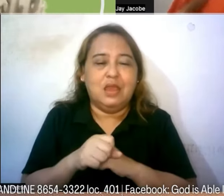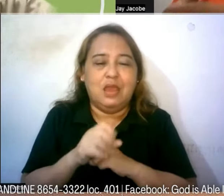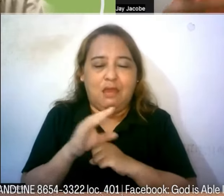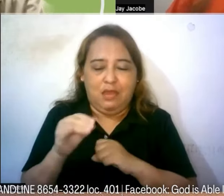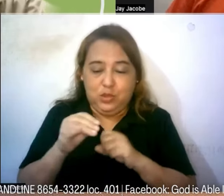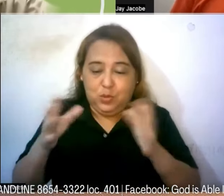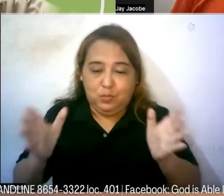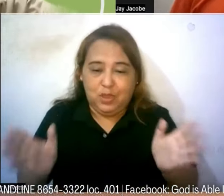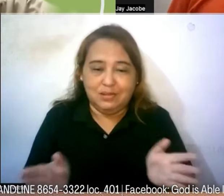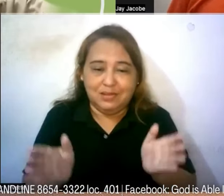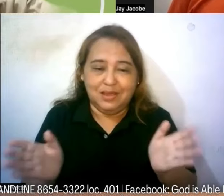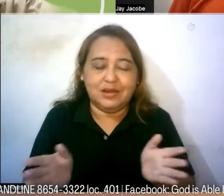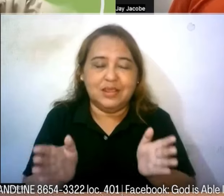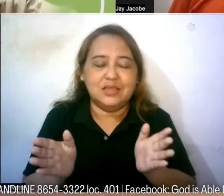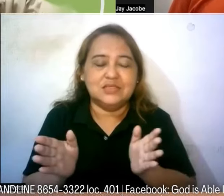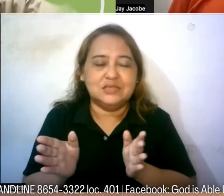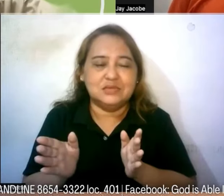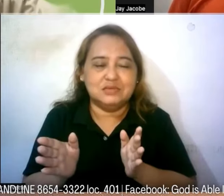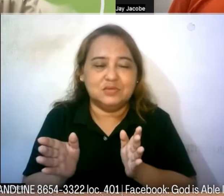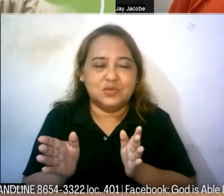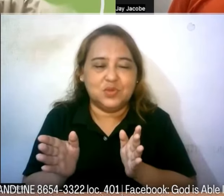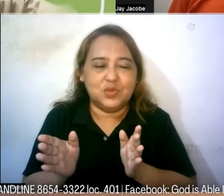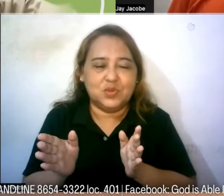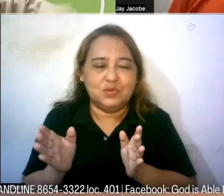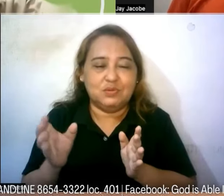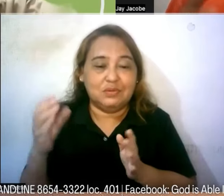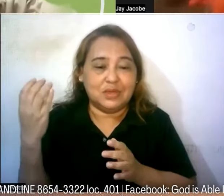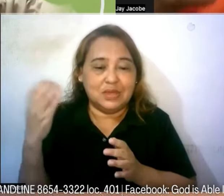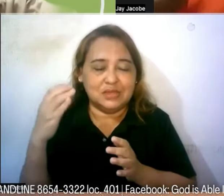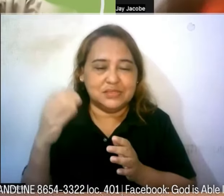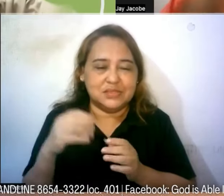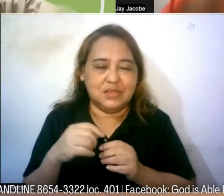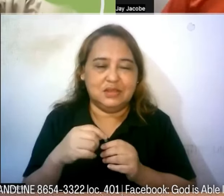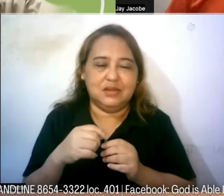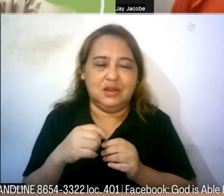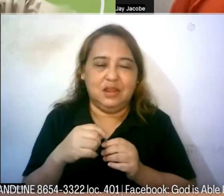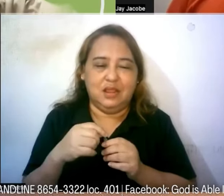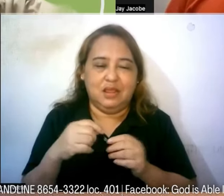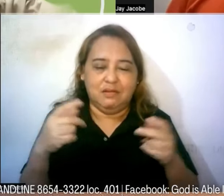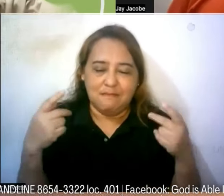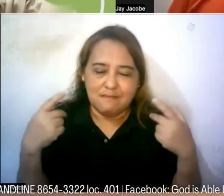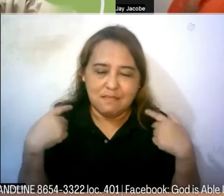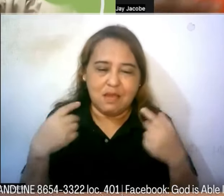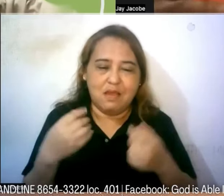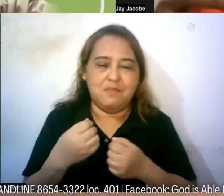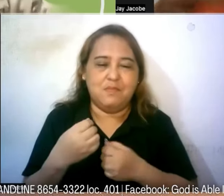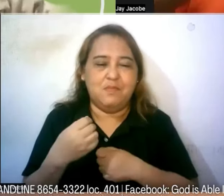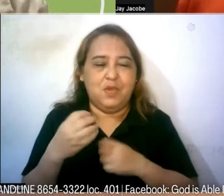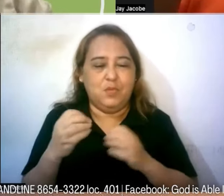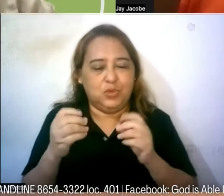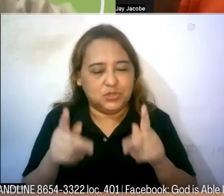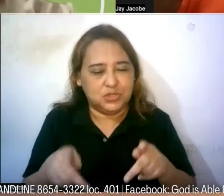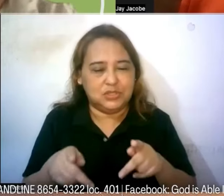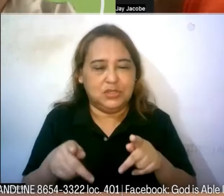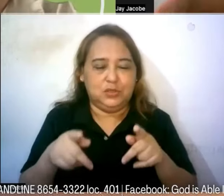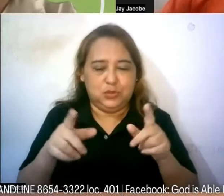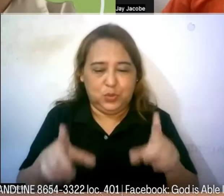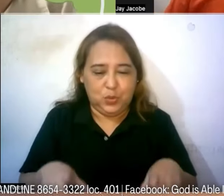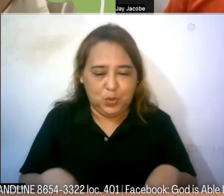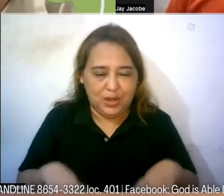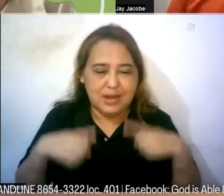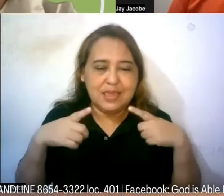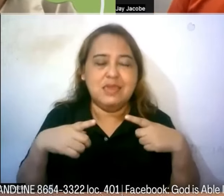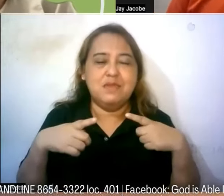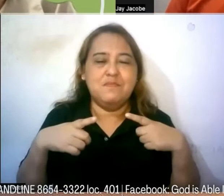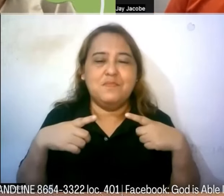yung pinsan po namin dito na na ikaw ay may karapatan na mabuhay na ikaw ay dapat bigyan ng